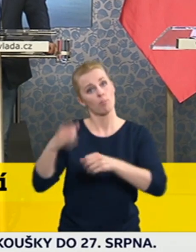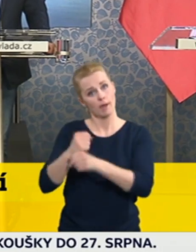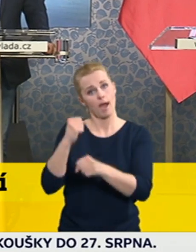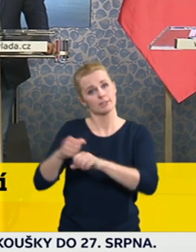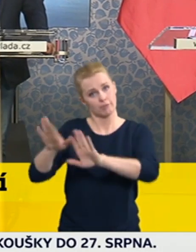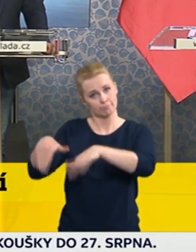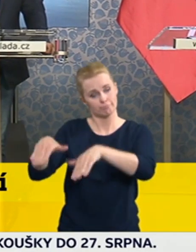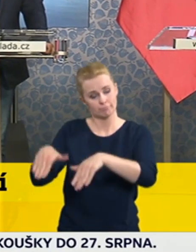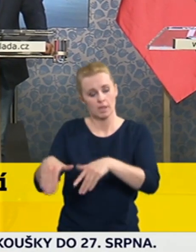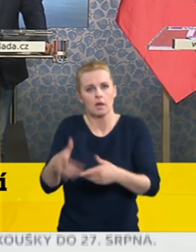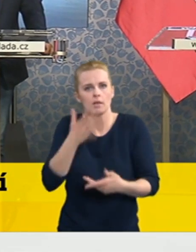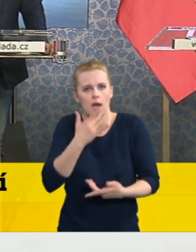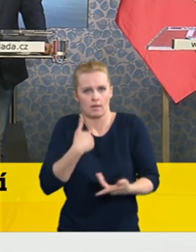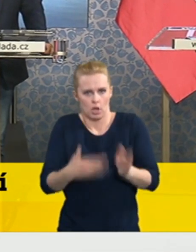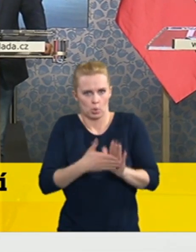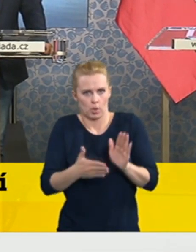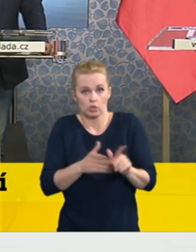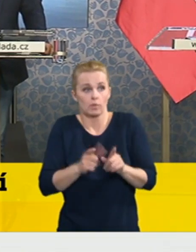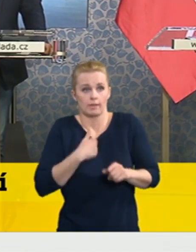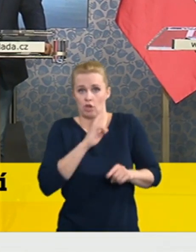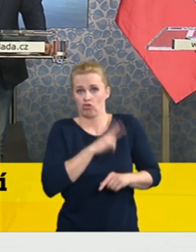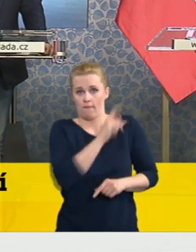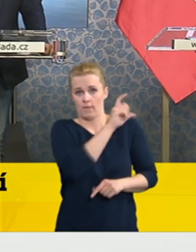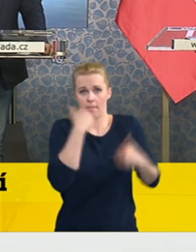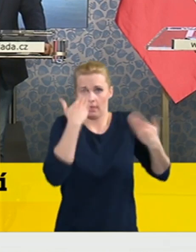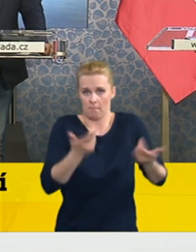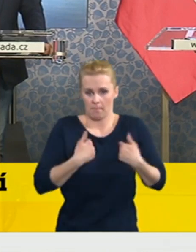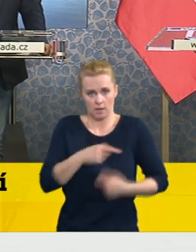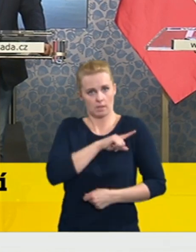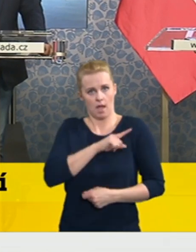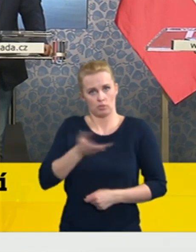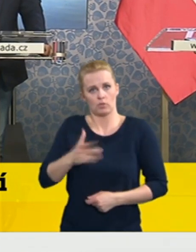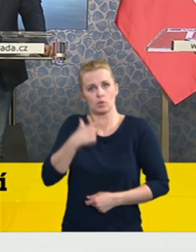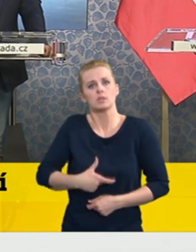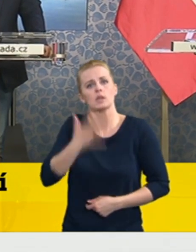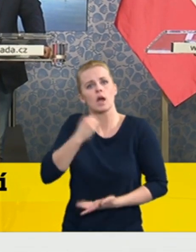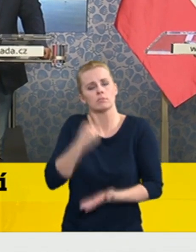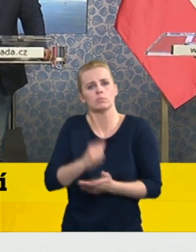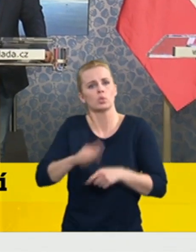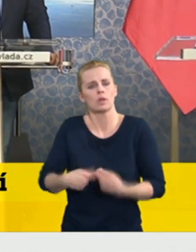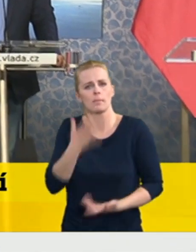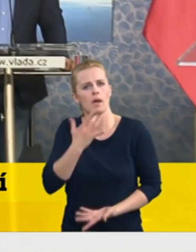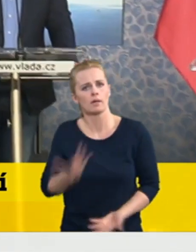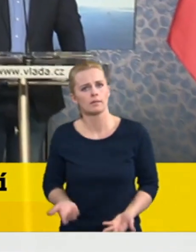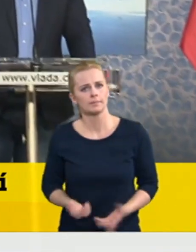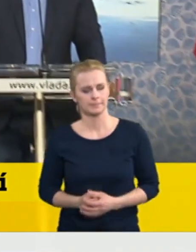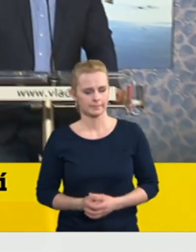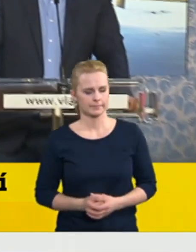doložím, protože nebudu mít od zaměstnavatel žádné razít koniec? Pracuji sám na sebe. Musíte mít v tom případě